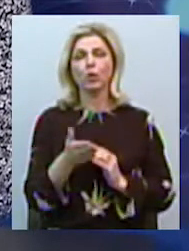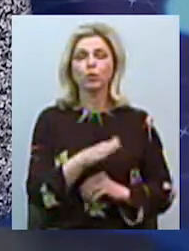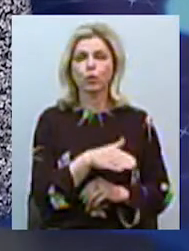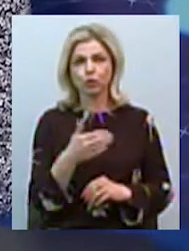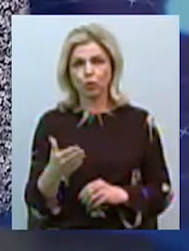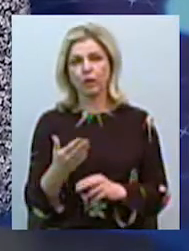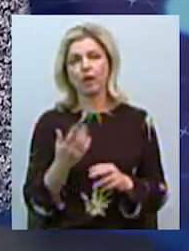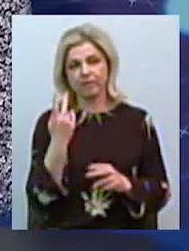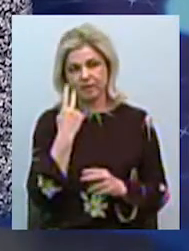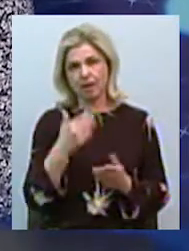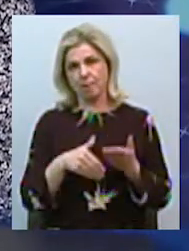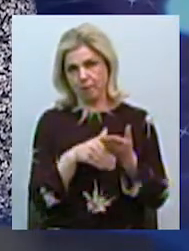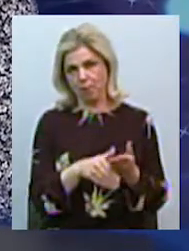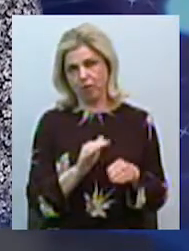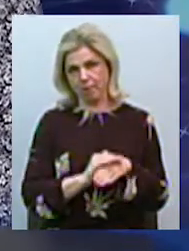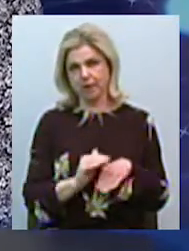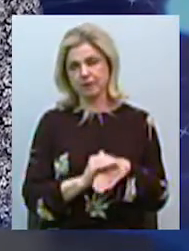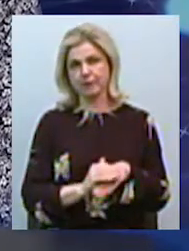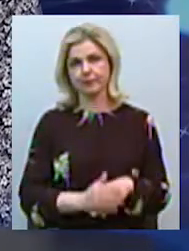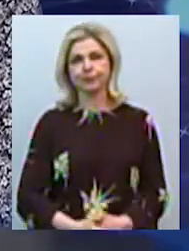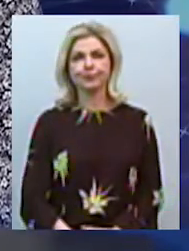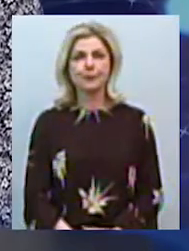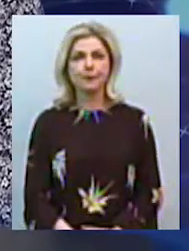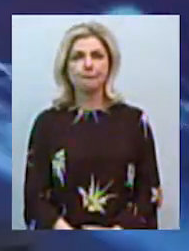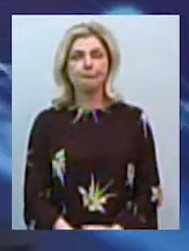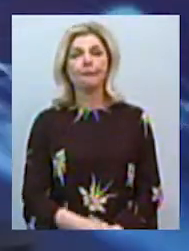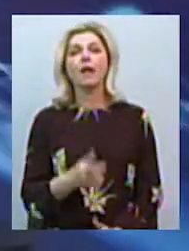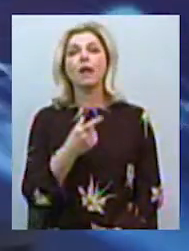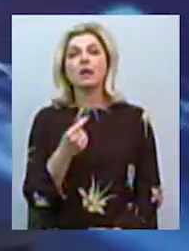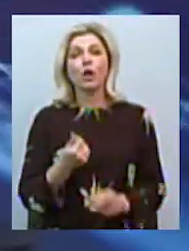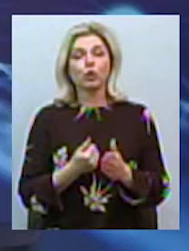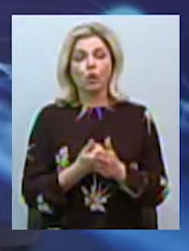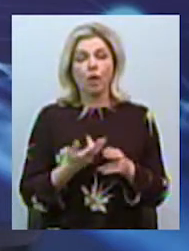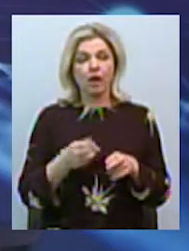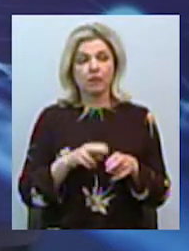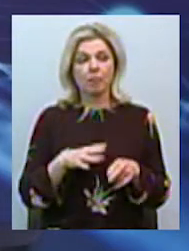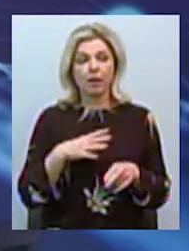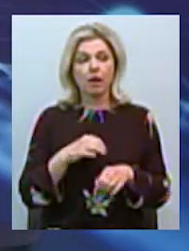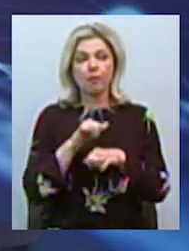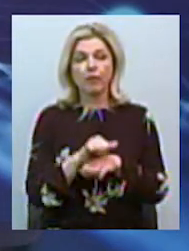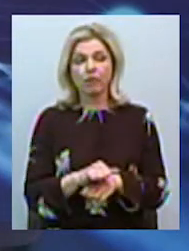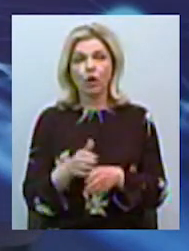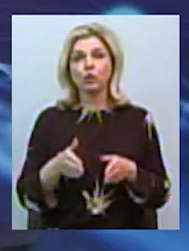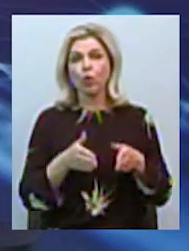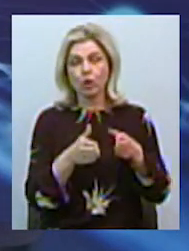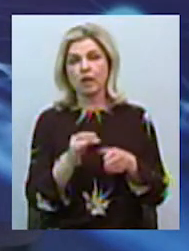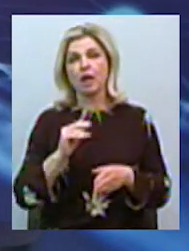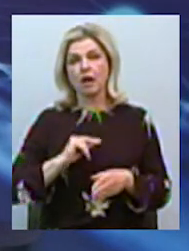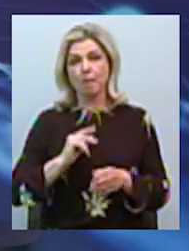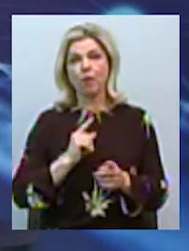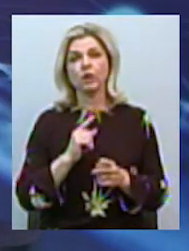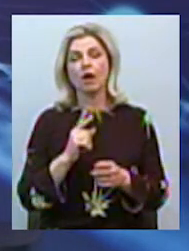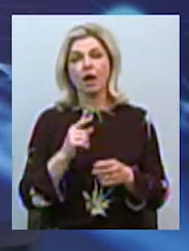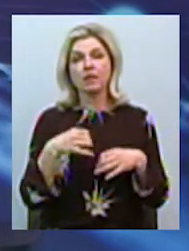в цьому плані молодці. Плечі і плечо. А відбувалося до цієї ситуації перекриття доріг, припинення роботи громадського транспорту,